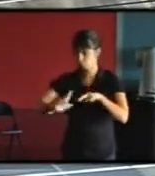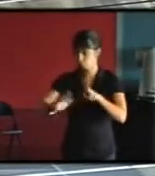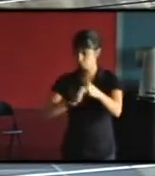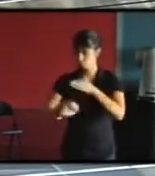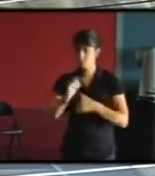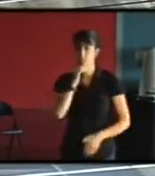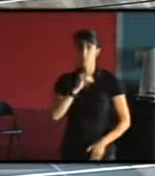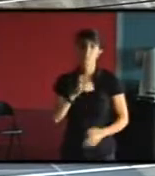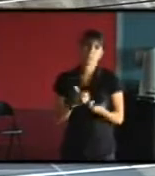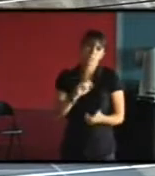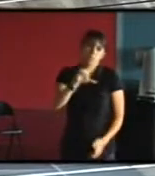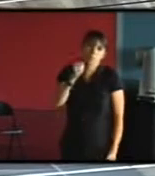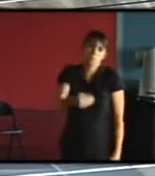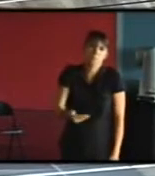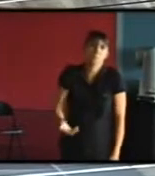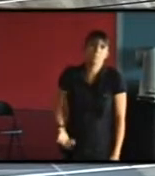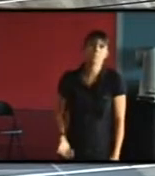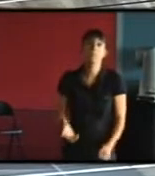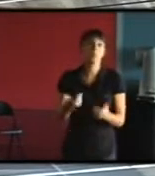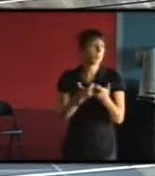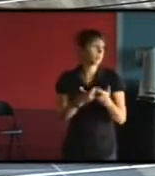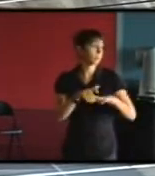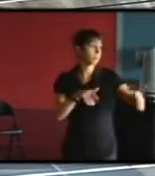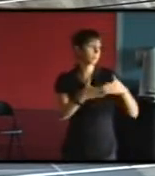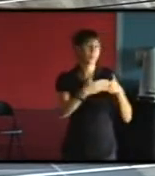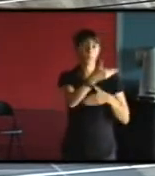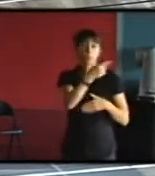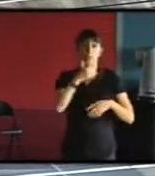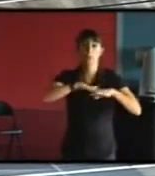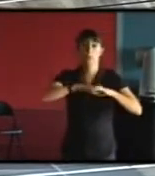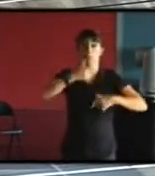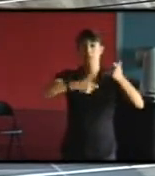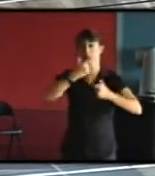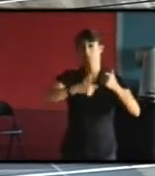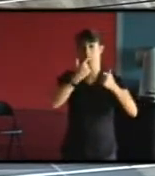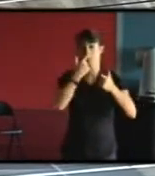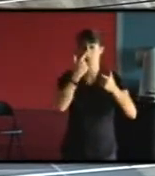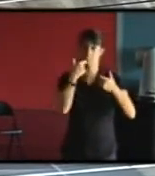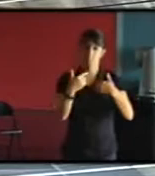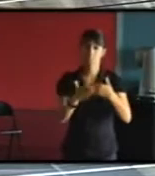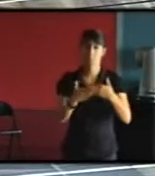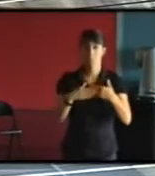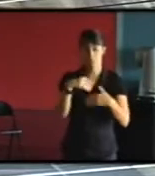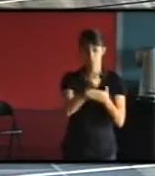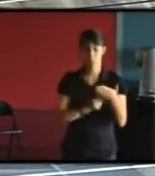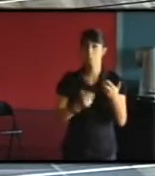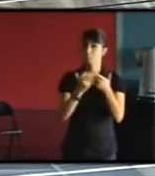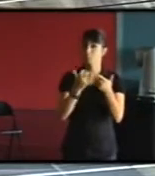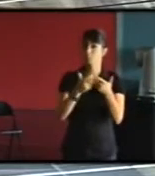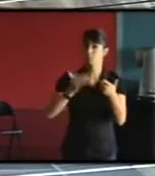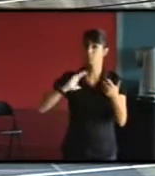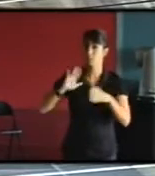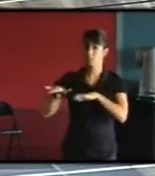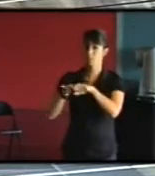d'habitat social mais ici vous avez Mériadec c'est un petit peu la même chose c'est-à-dire où on a quelque chose qui correspondait à un dessin d